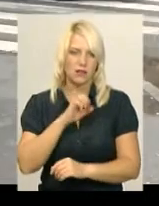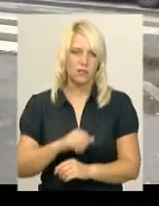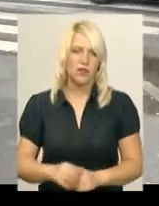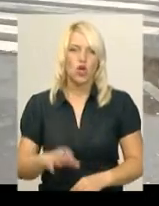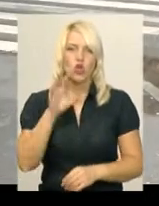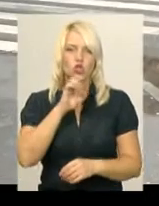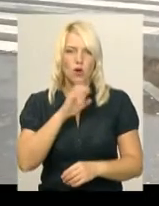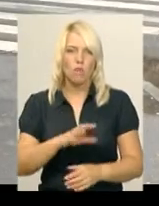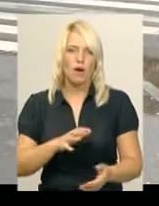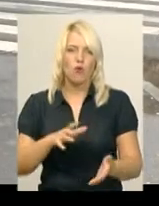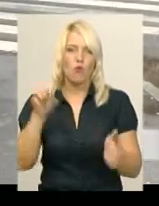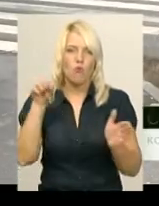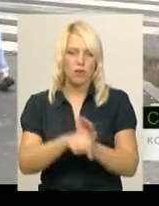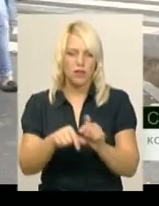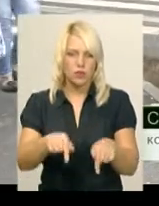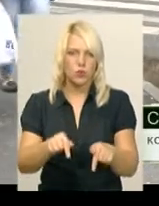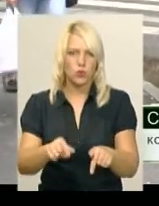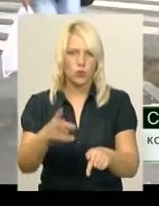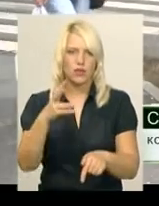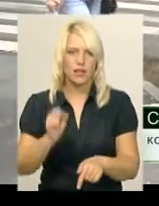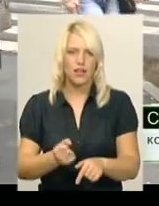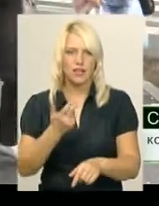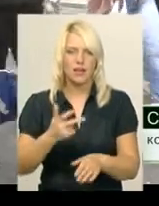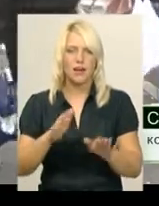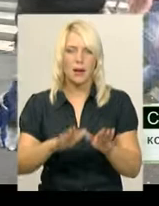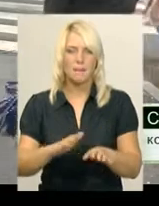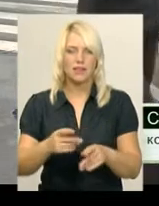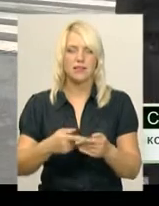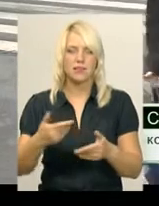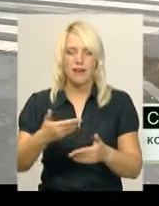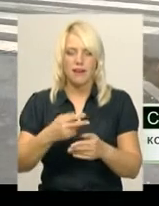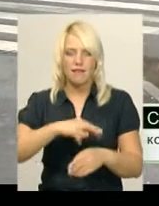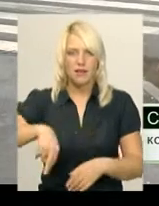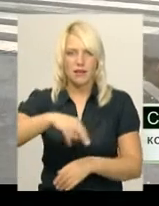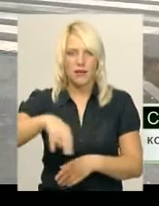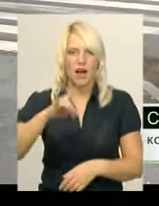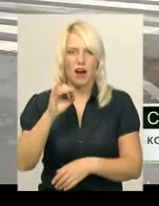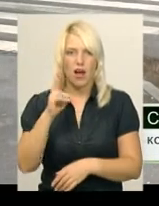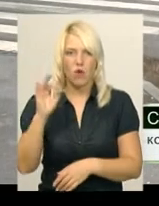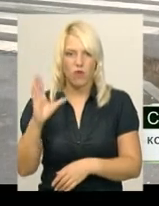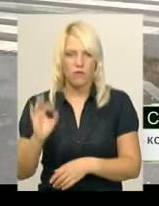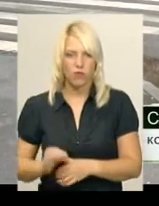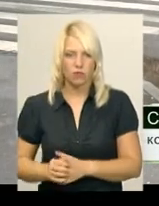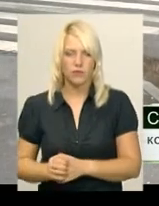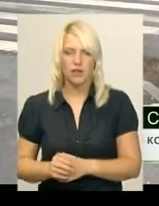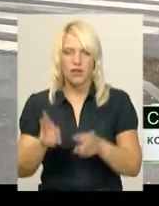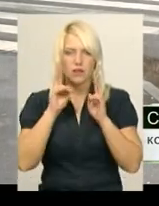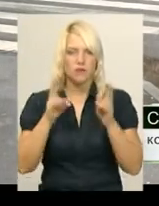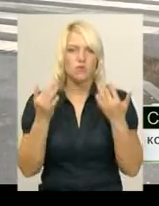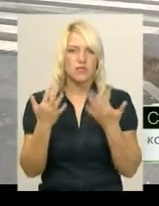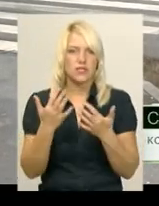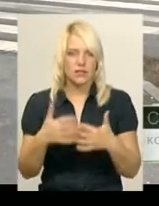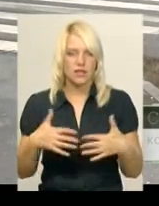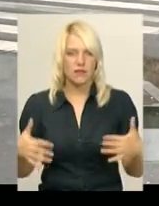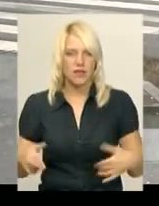Собаку збили тут, за кілька метрів від нерегульованого пішохідного переходу в мікрорайоні Ракове, Хмельницького. Невідомо, скільки